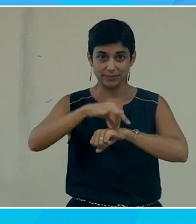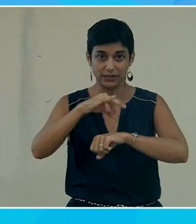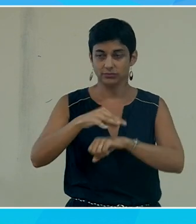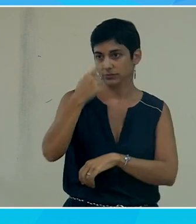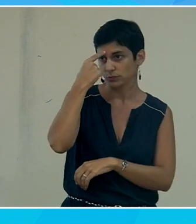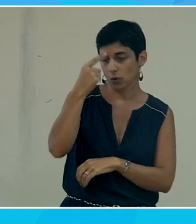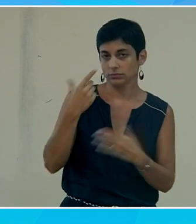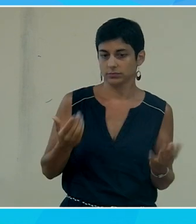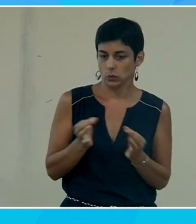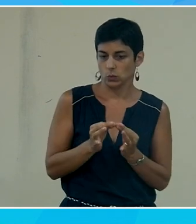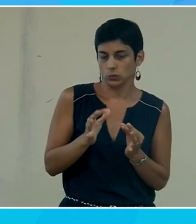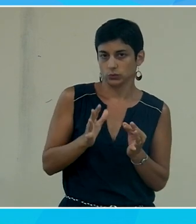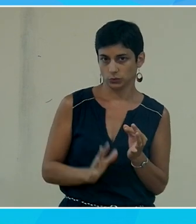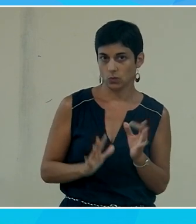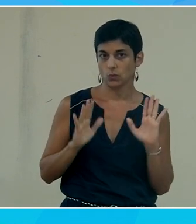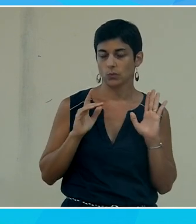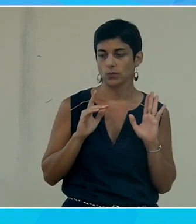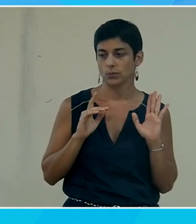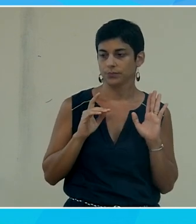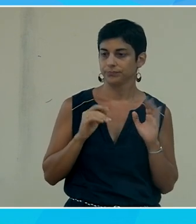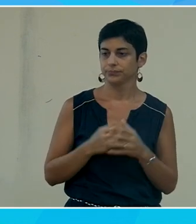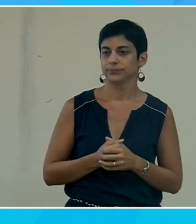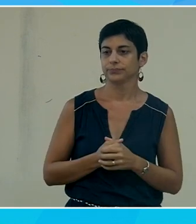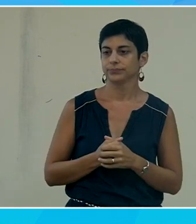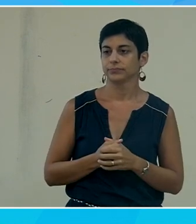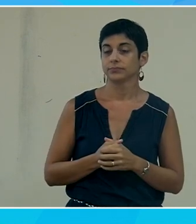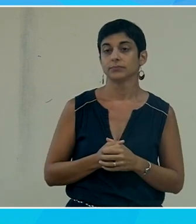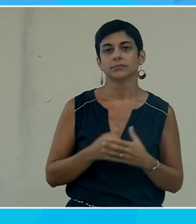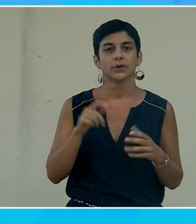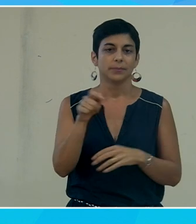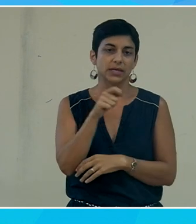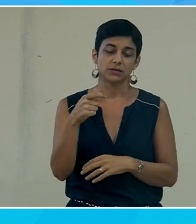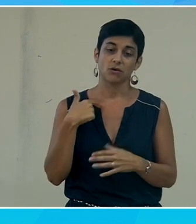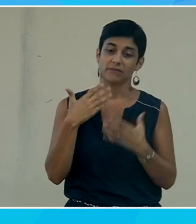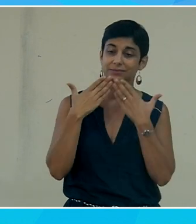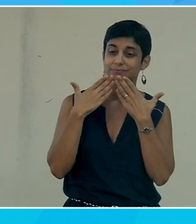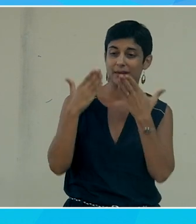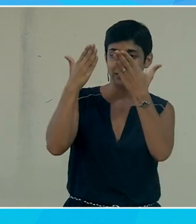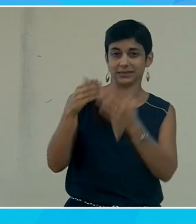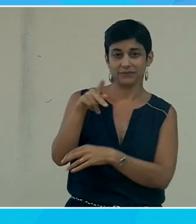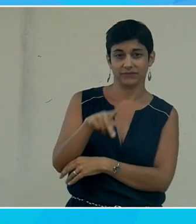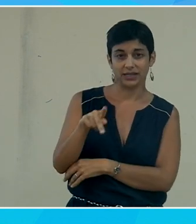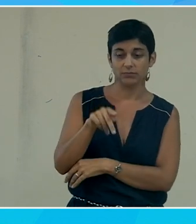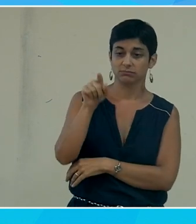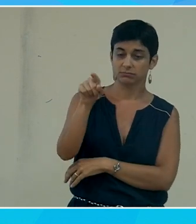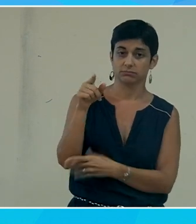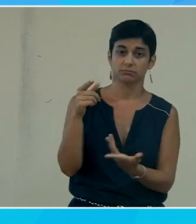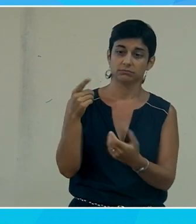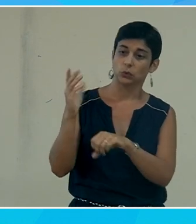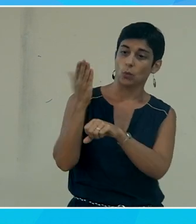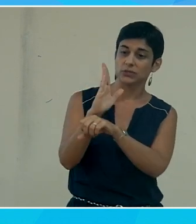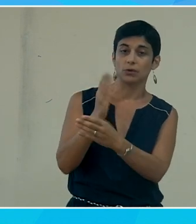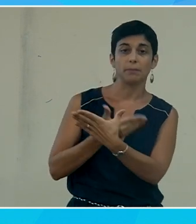arriver à la conclusion évidemment beaucoup te remercier Philippe Trottin donc de Microsoft pour être